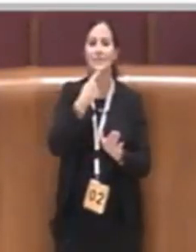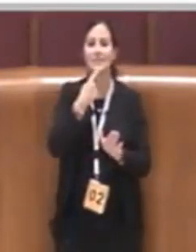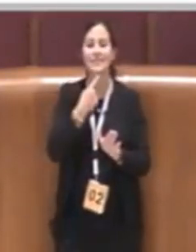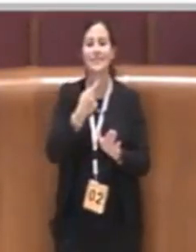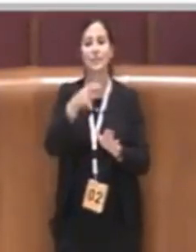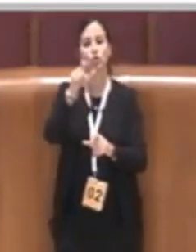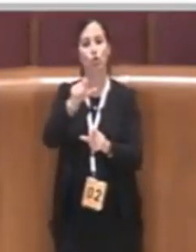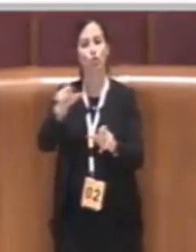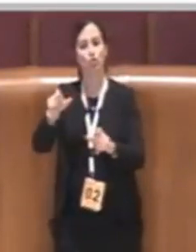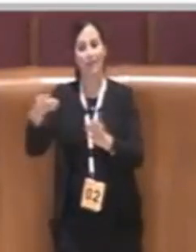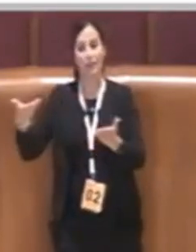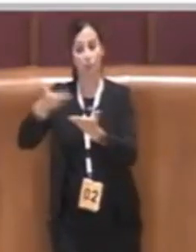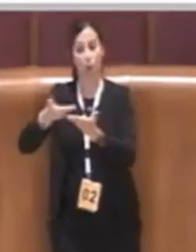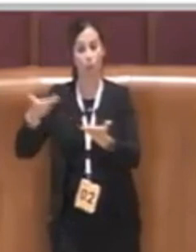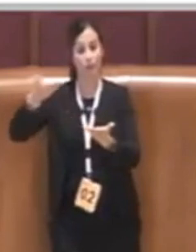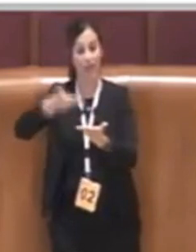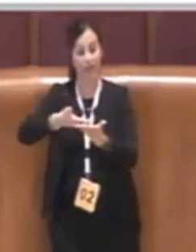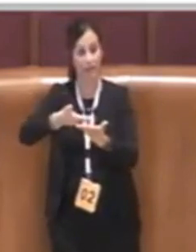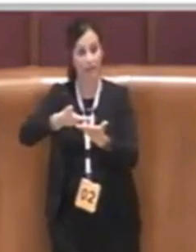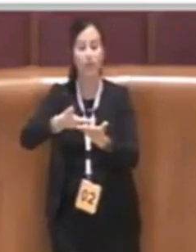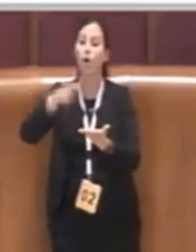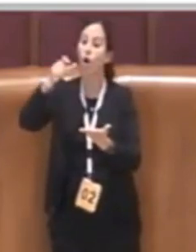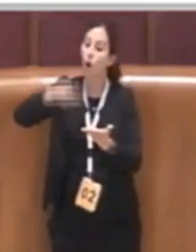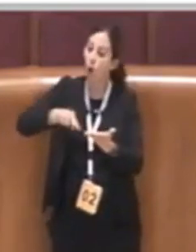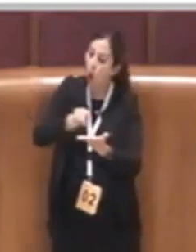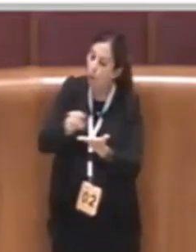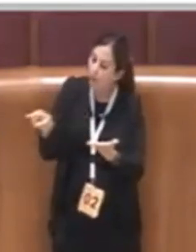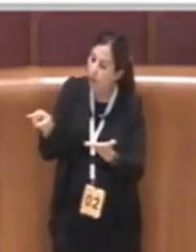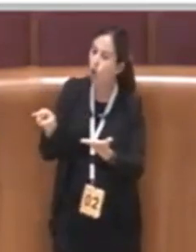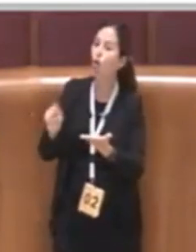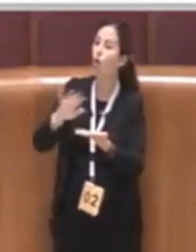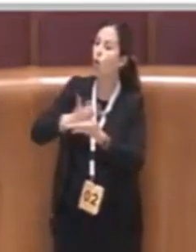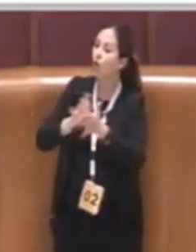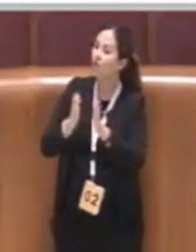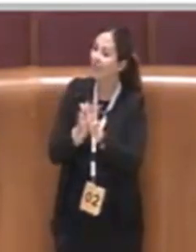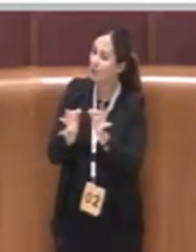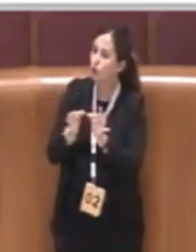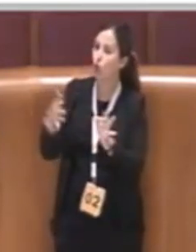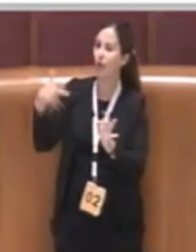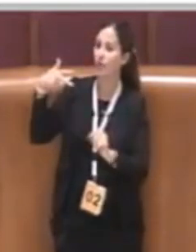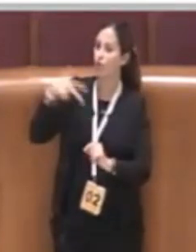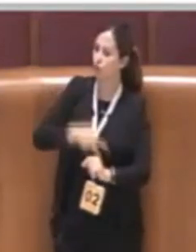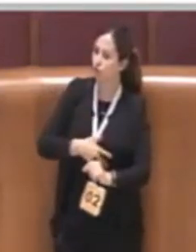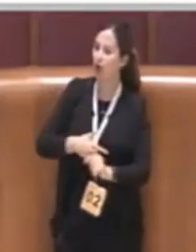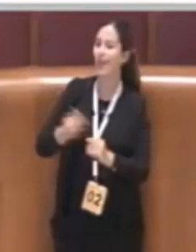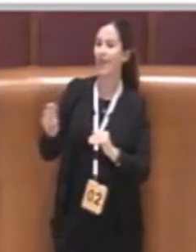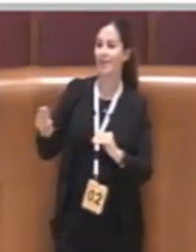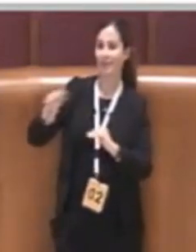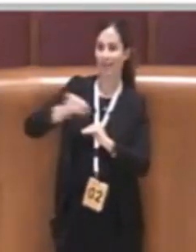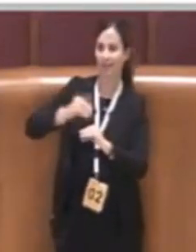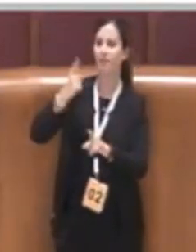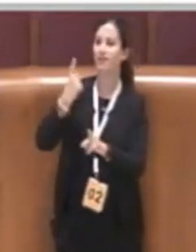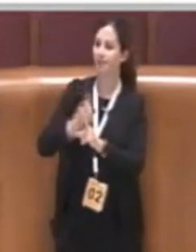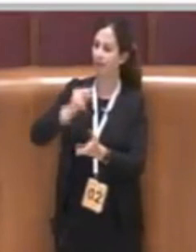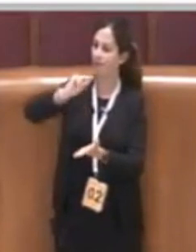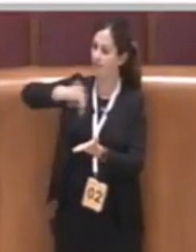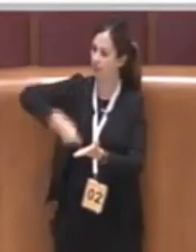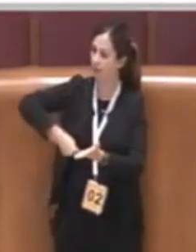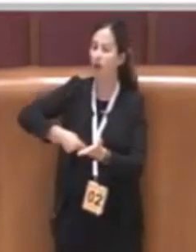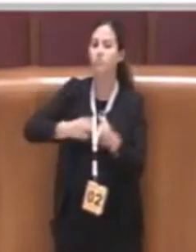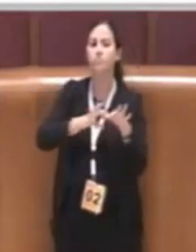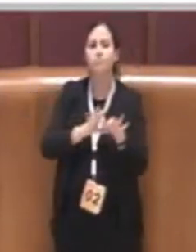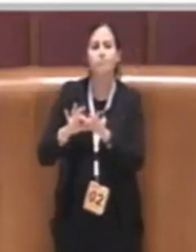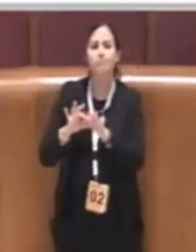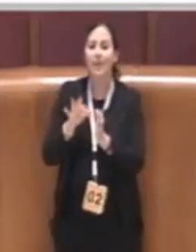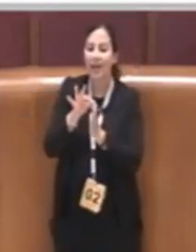stipulare una convenzione sociale integrativa che possa riguardare la regolamentazione della fruizione in